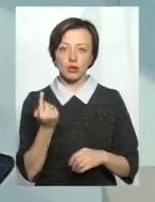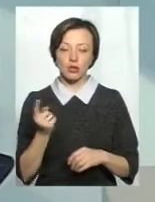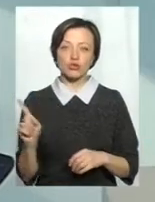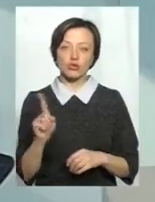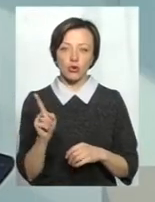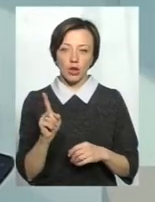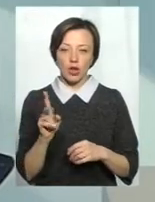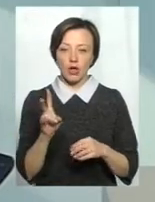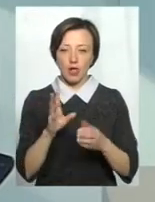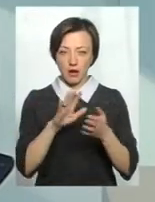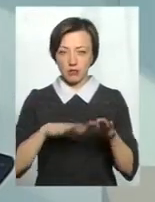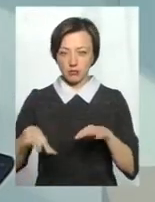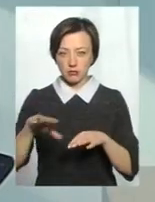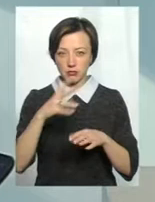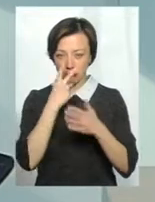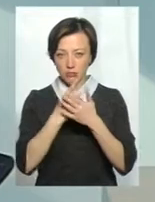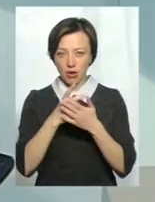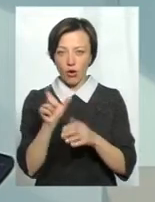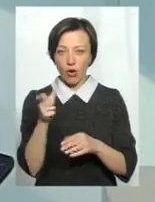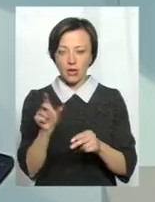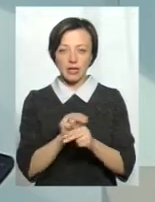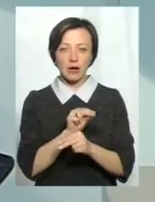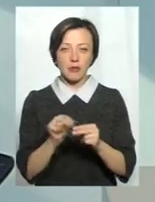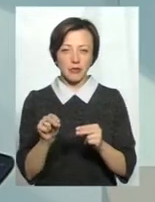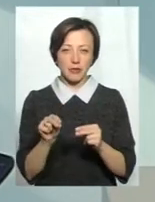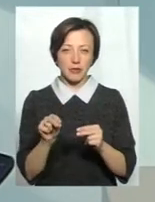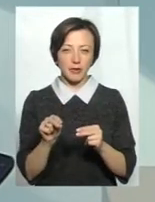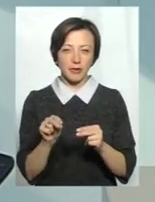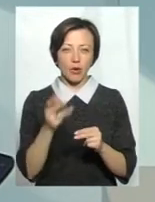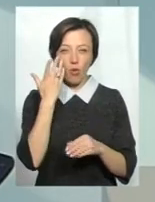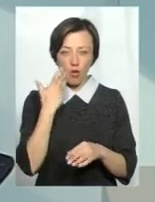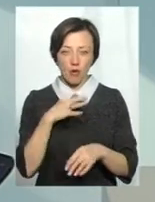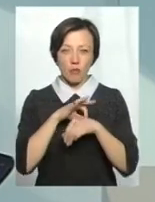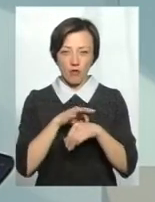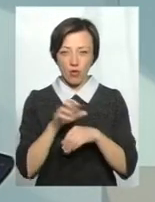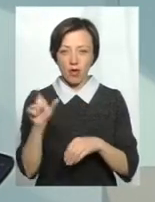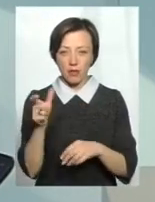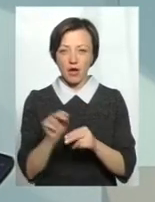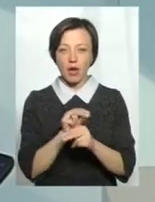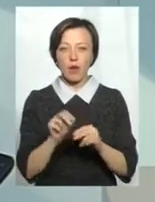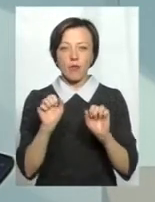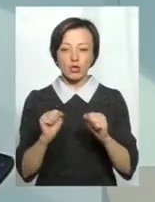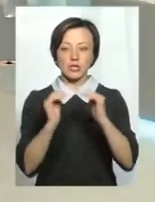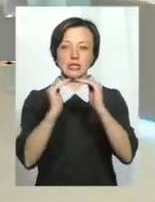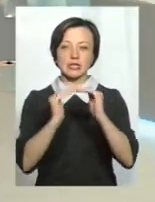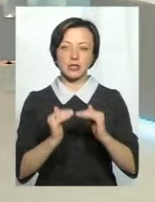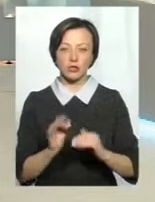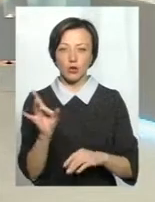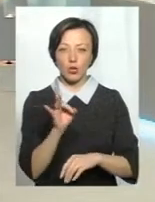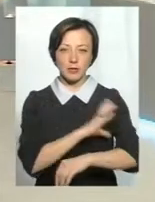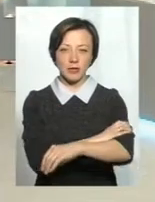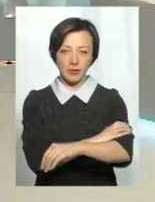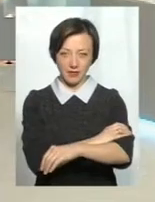на фоні голкотерапії набагато простіше знижувати дози гіпотензивних, тобто ліків, які